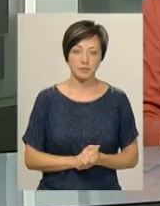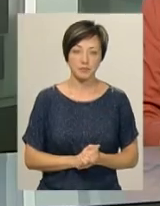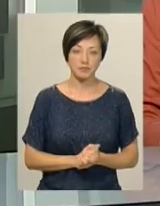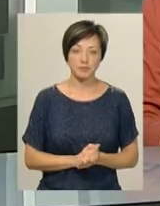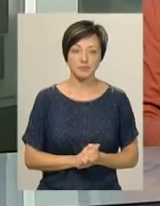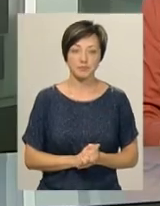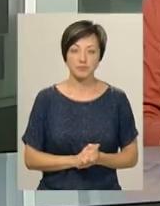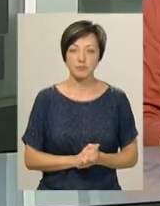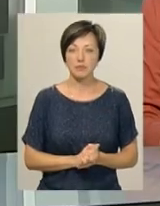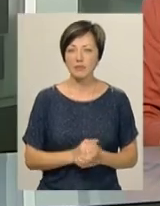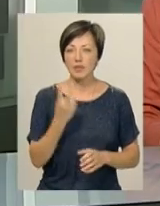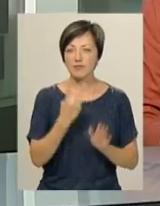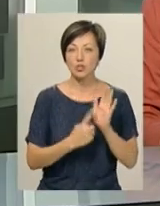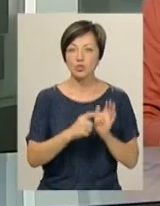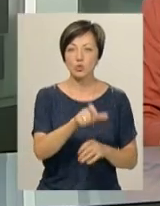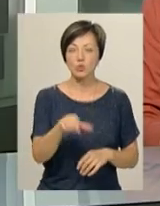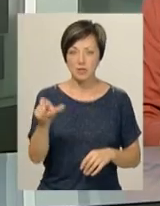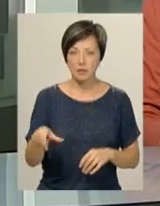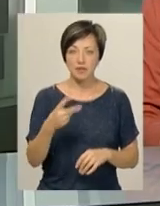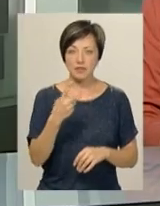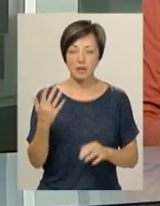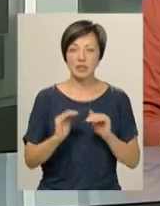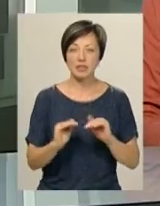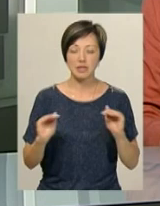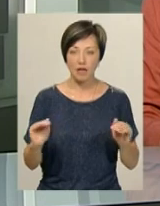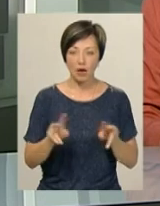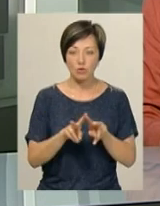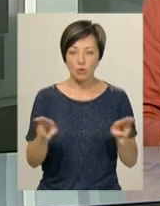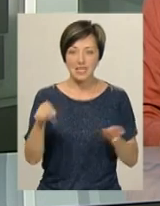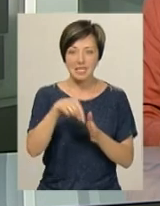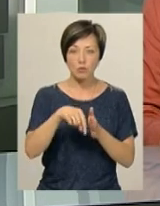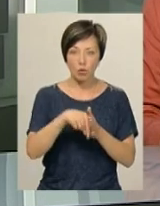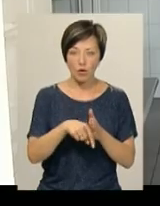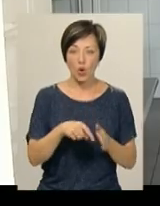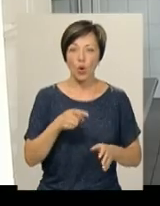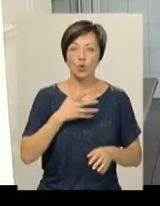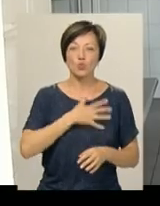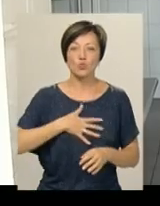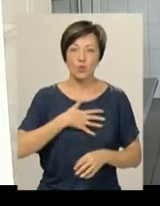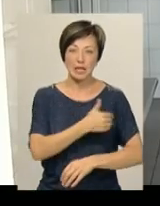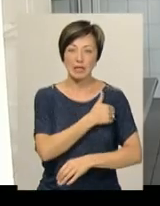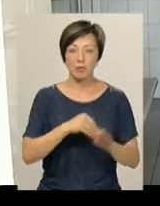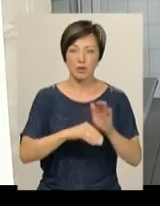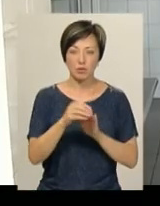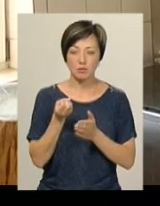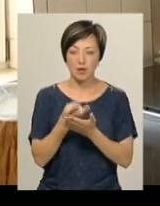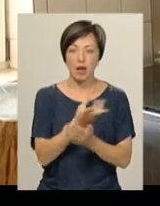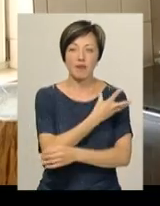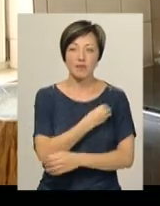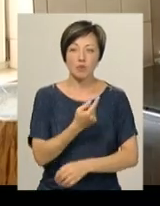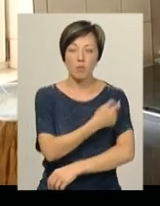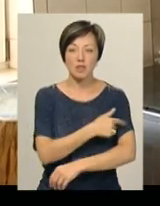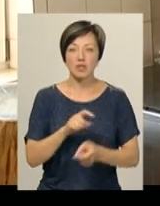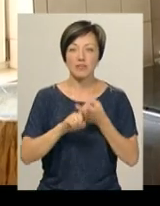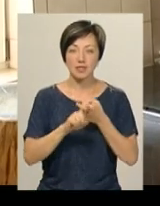Нагадаю, 26 осіб, з них 25 дітей, з однаковими симптомами нудота та температура, ушпитали до Львівської обласної